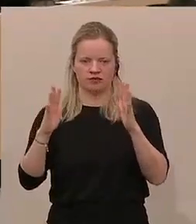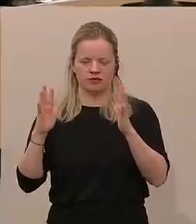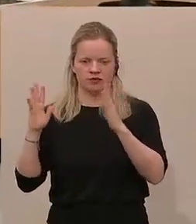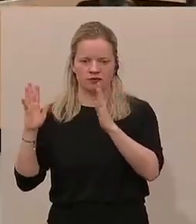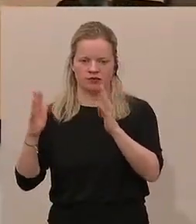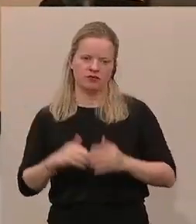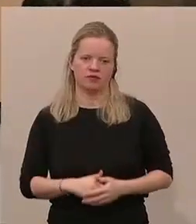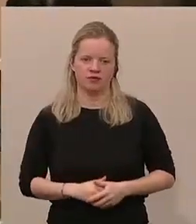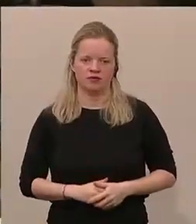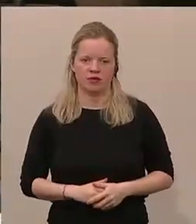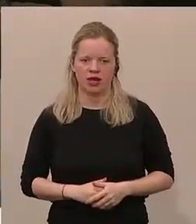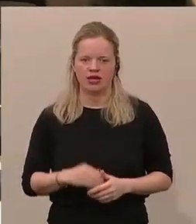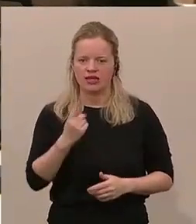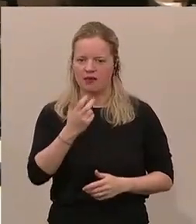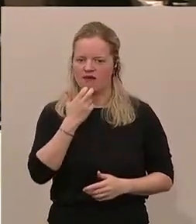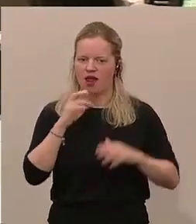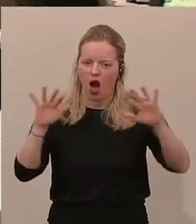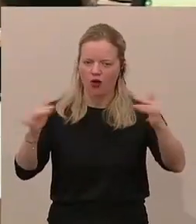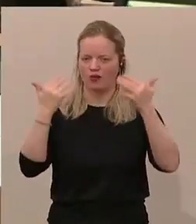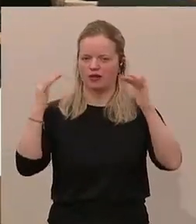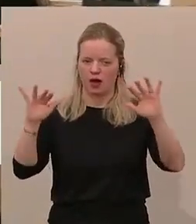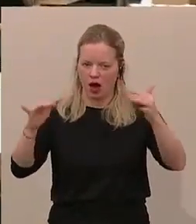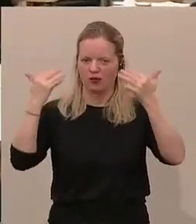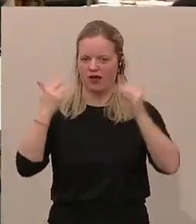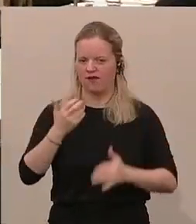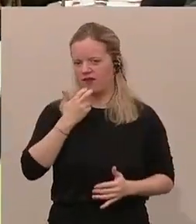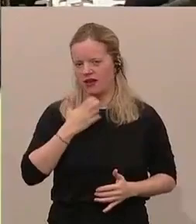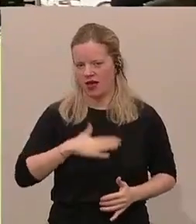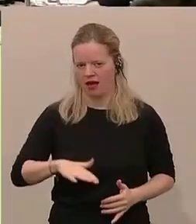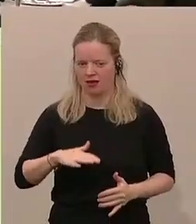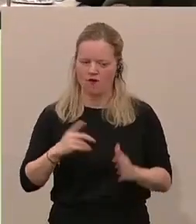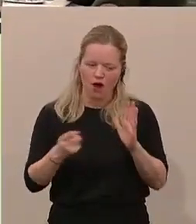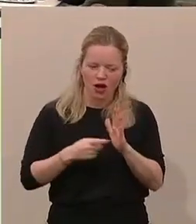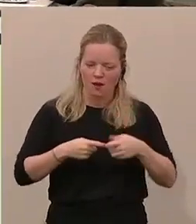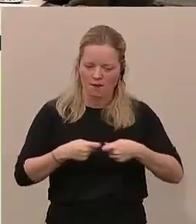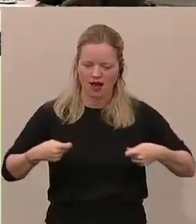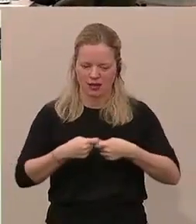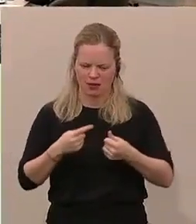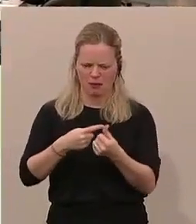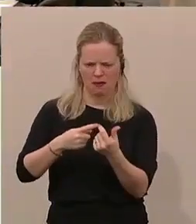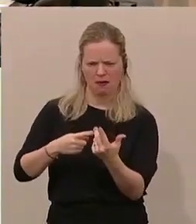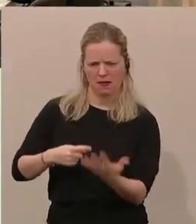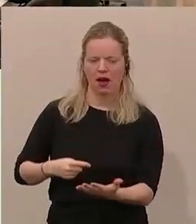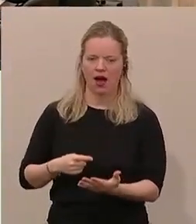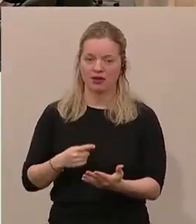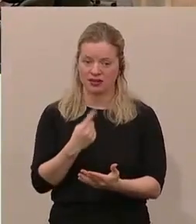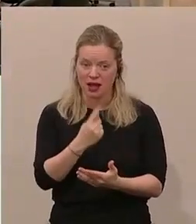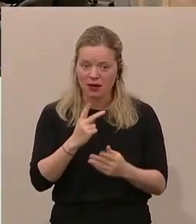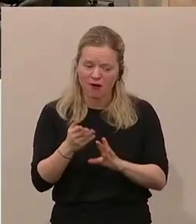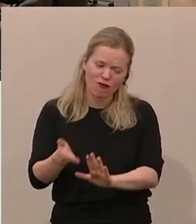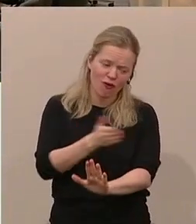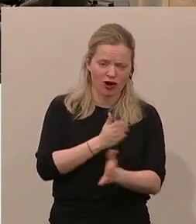Sie heischen nach Aufmerksamkeit mit Forderungen nach Maßnahmen, die Sie selbst während Ihrer Amtszeit schon längst hätten